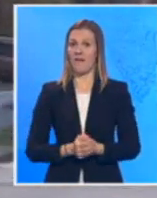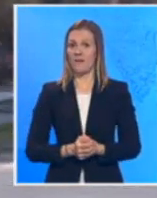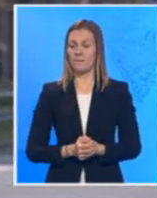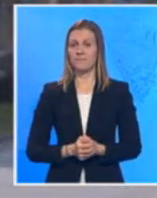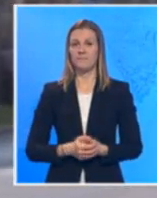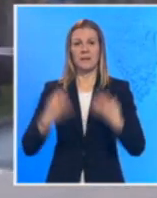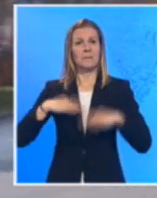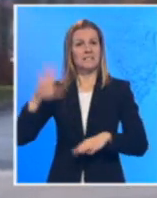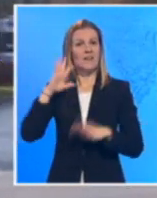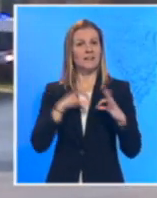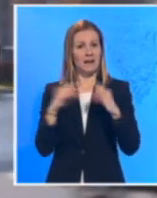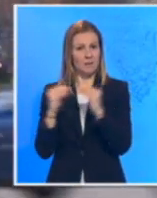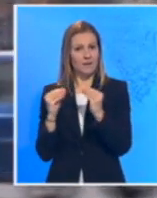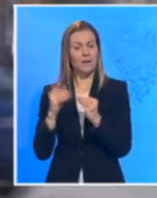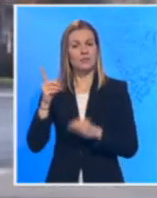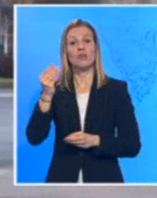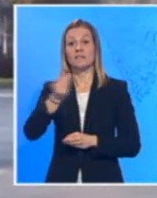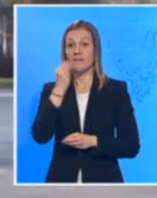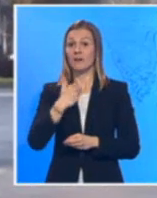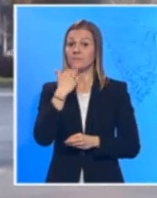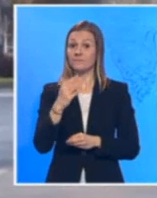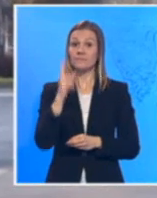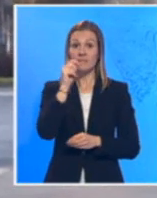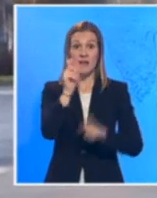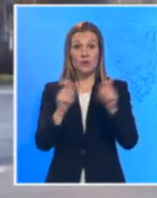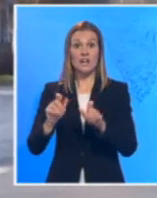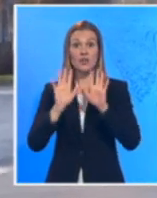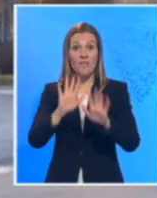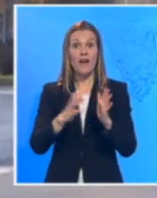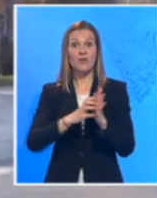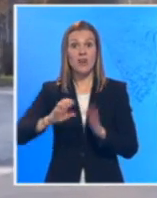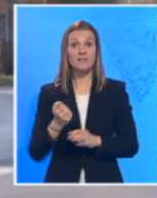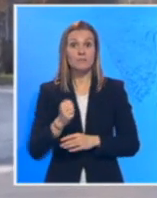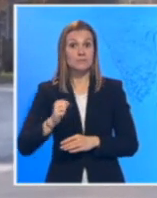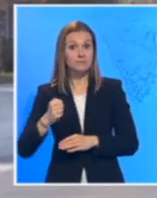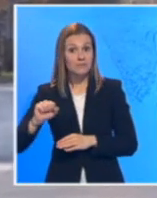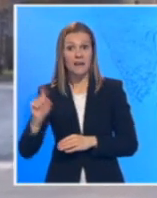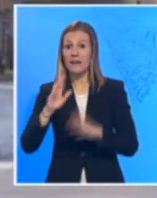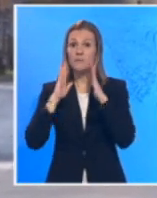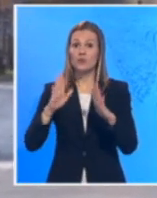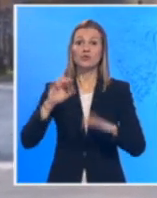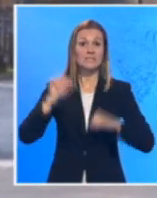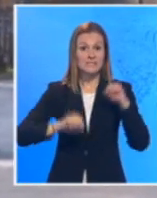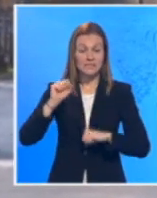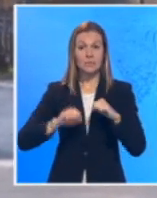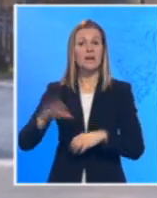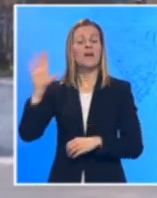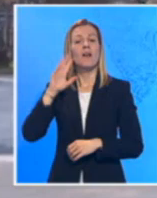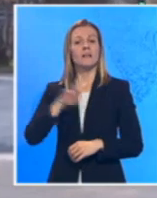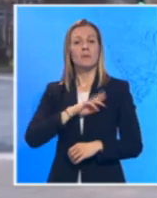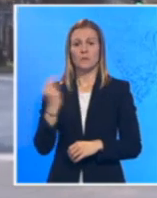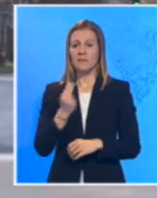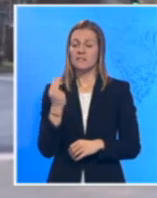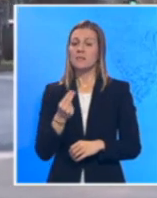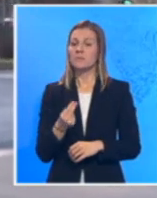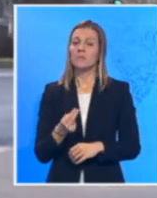izjavi premijerke Anne Brnabić, ukoliko građani nastave da se ponašaju neodgovorno, odnosno nedisciplinovano, vlada Republike Srbije će